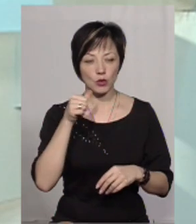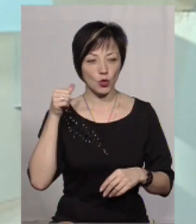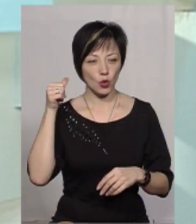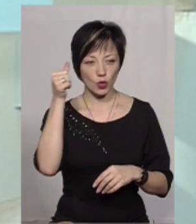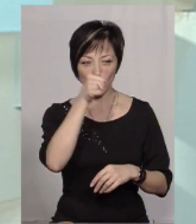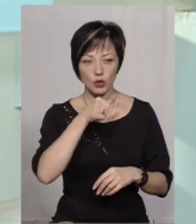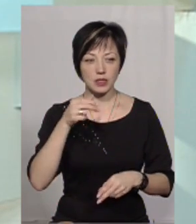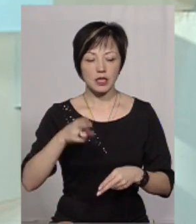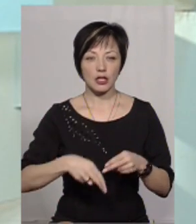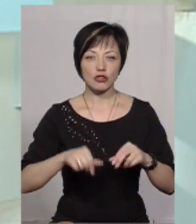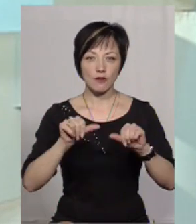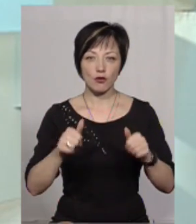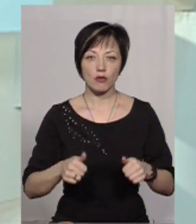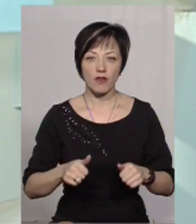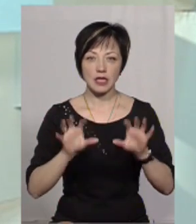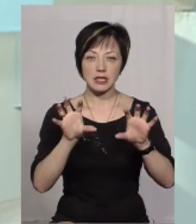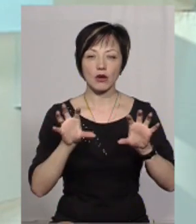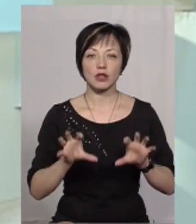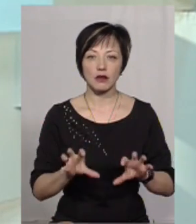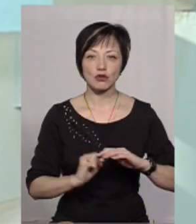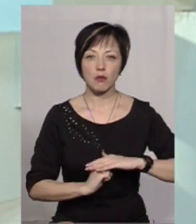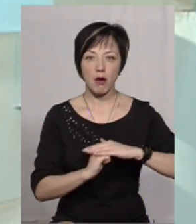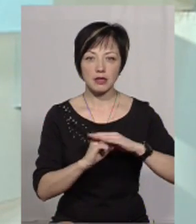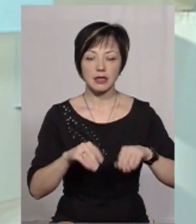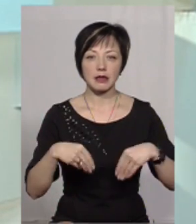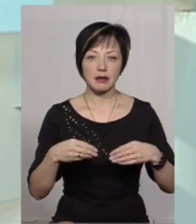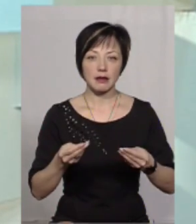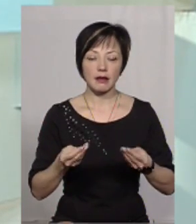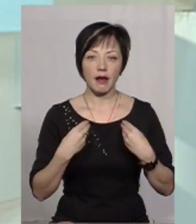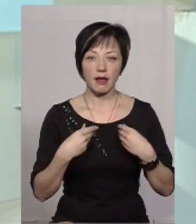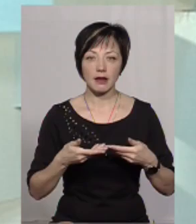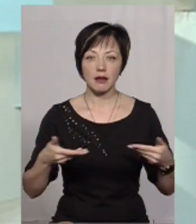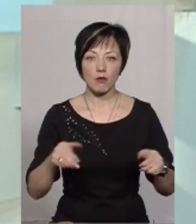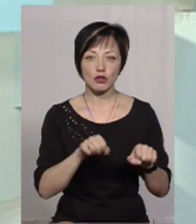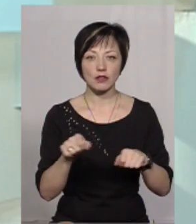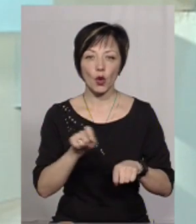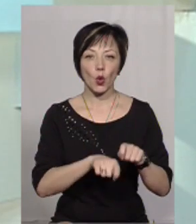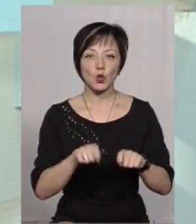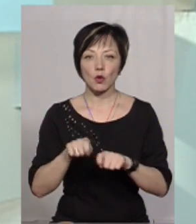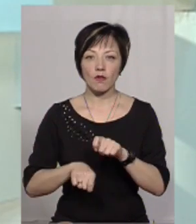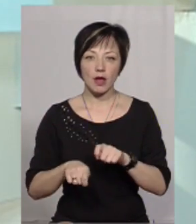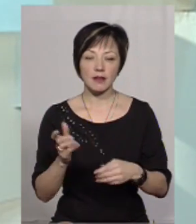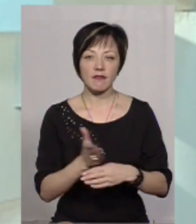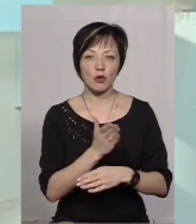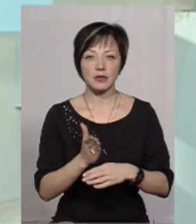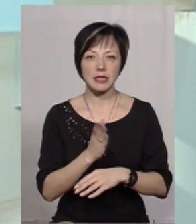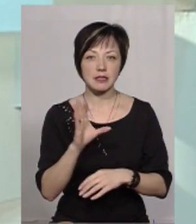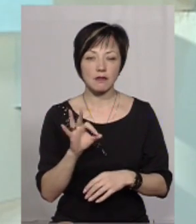року закінчили формування законодавчої бази, яка дає нам можливість контролювати виробництво